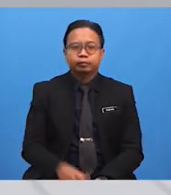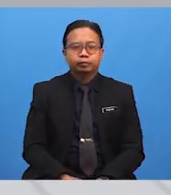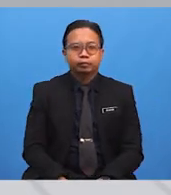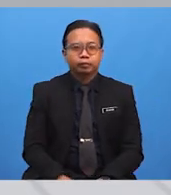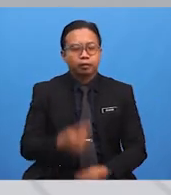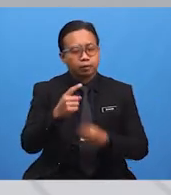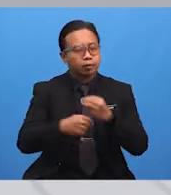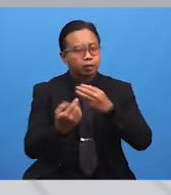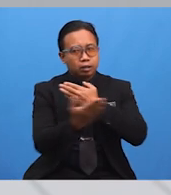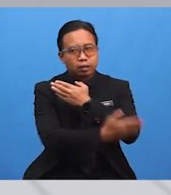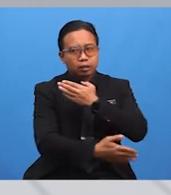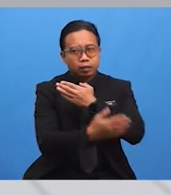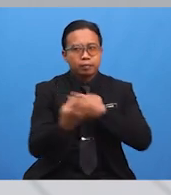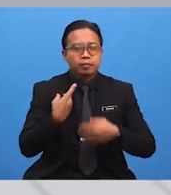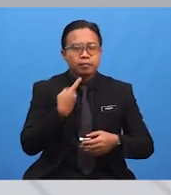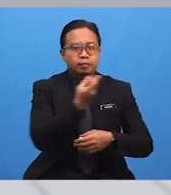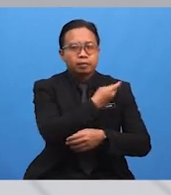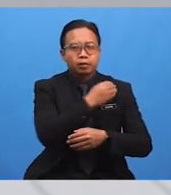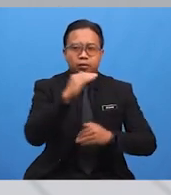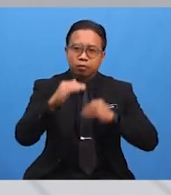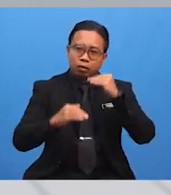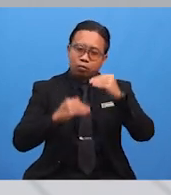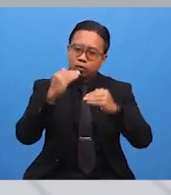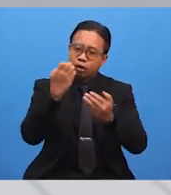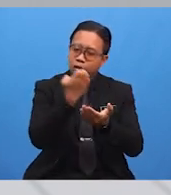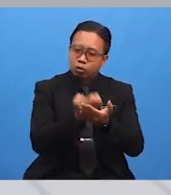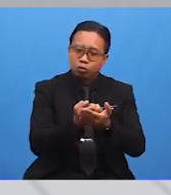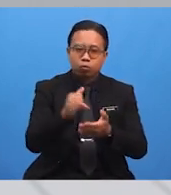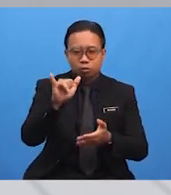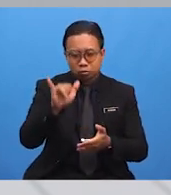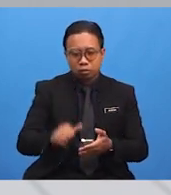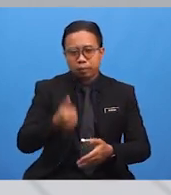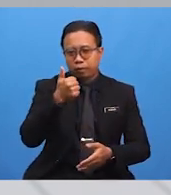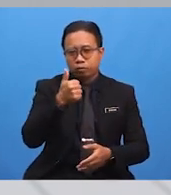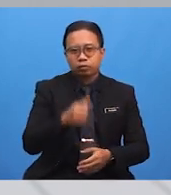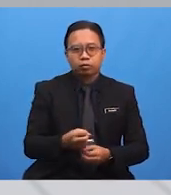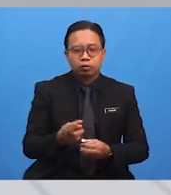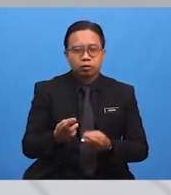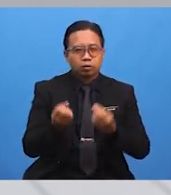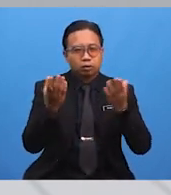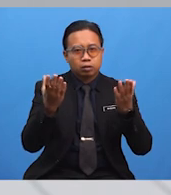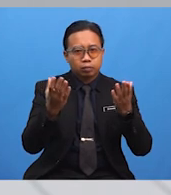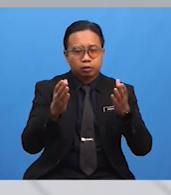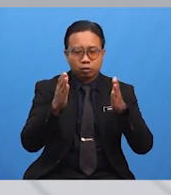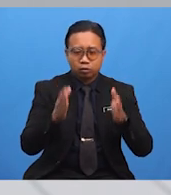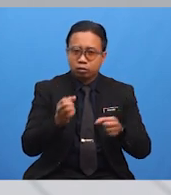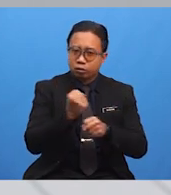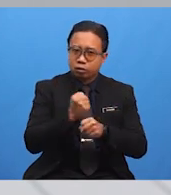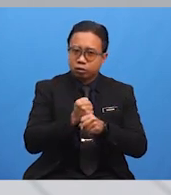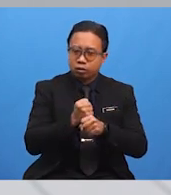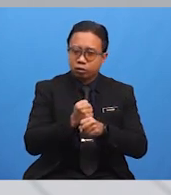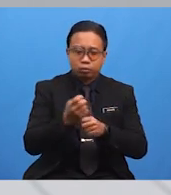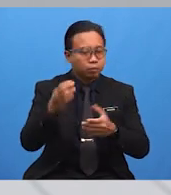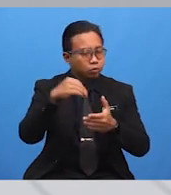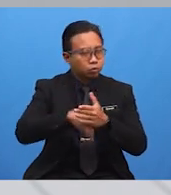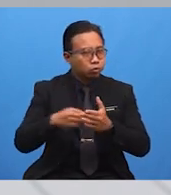Apabila negara kita mengalami pembangunan ekonomi yang pesat, ramai buruk asing telah masuk ke